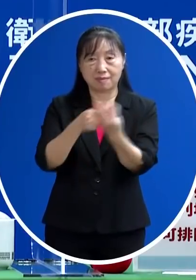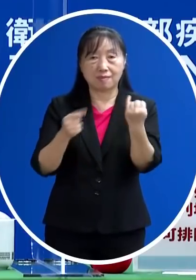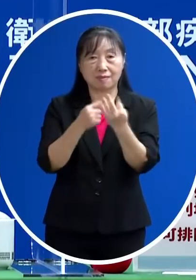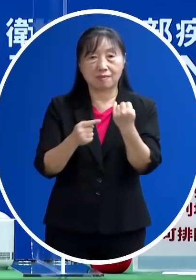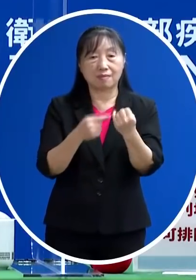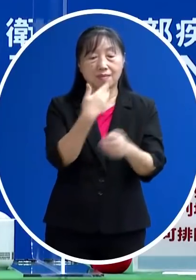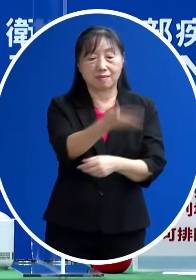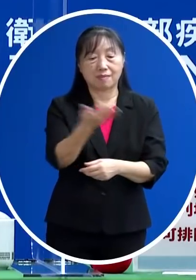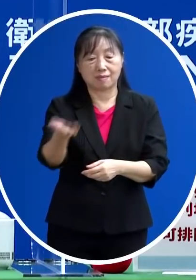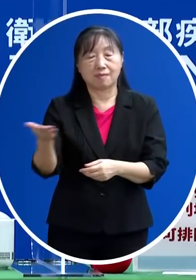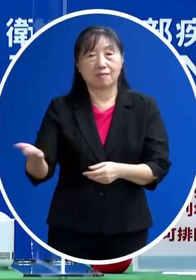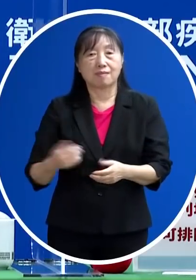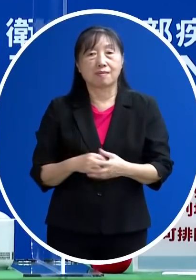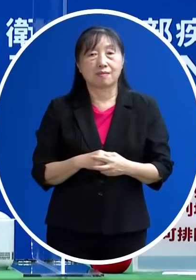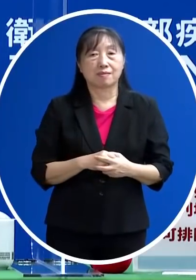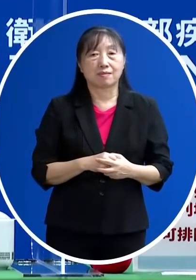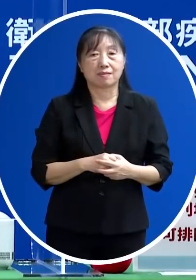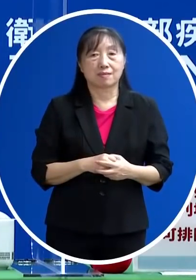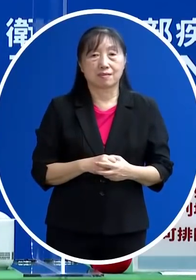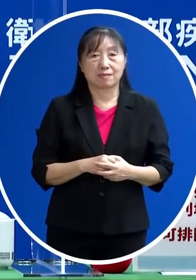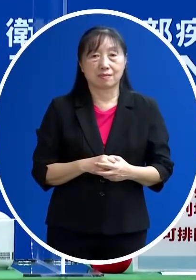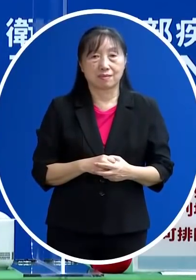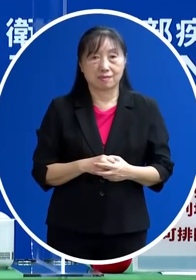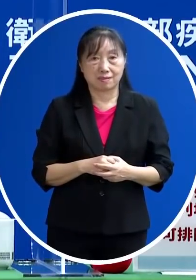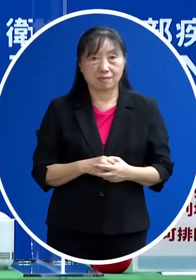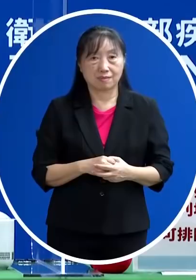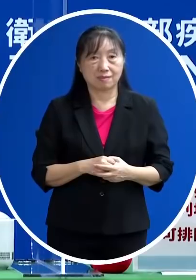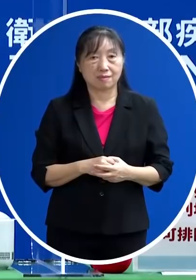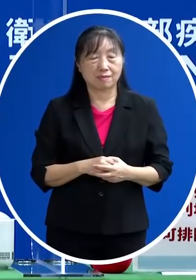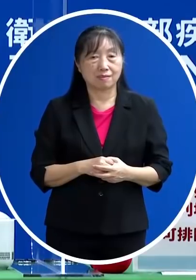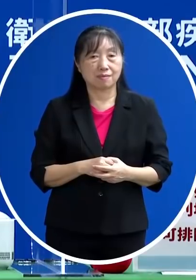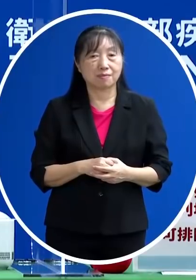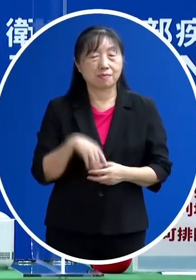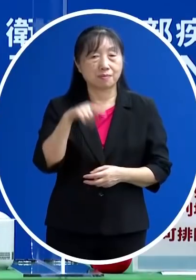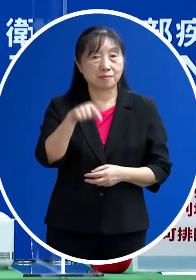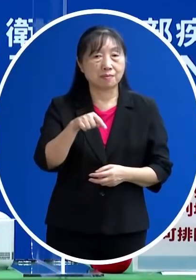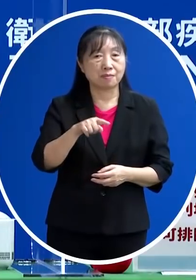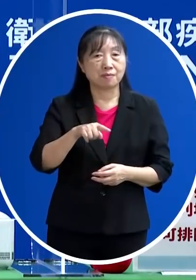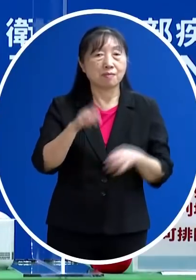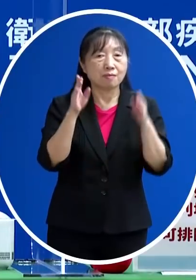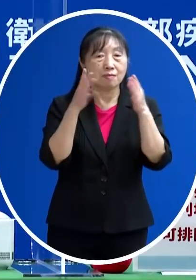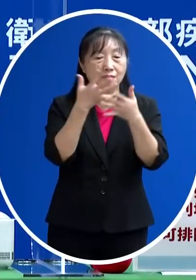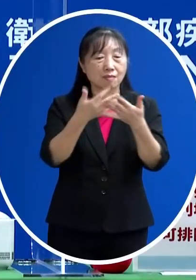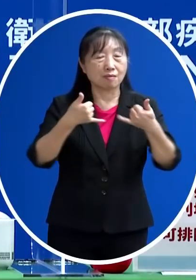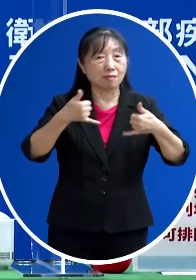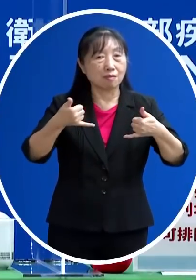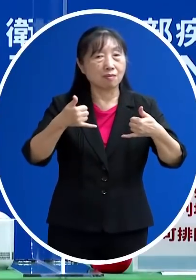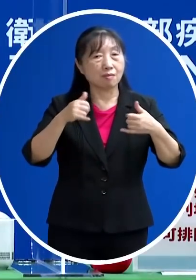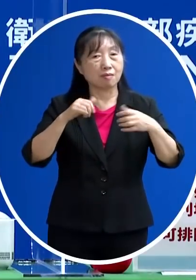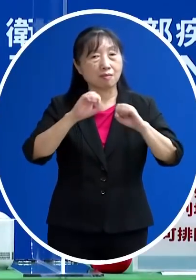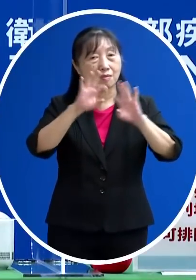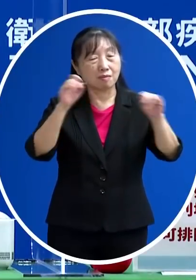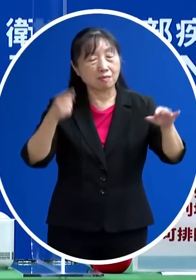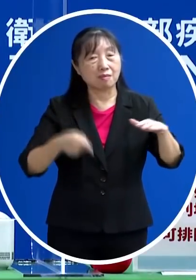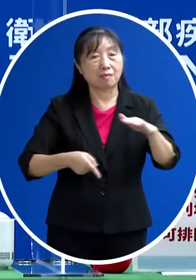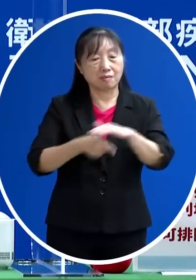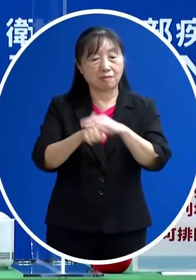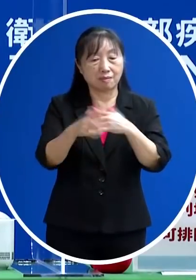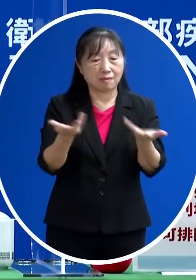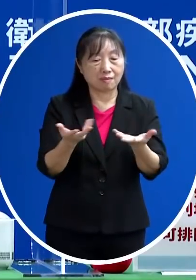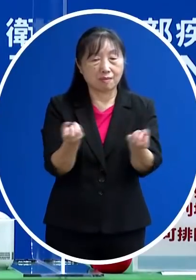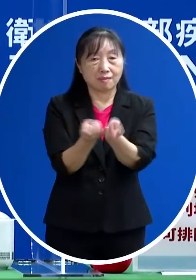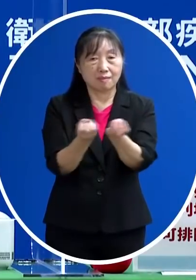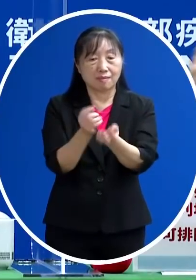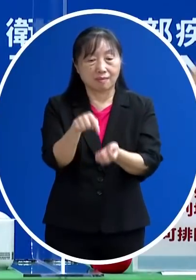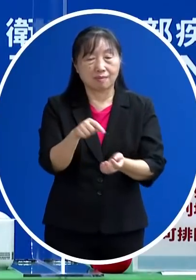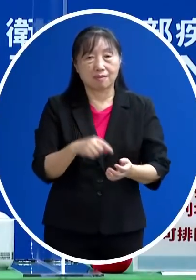來配發給地方 那陸續在網路上有這種違法的個人行為的